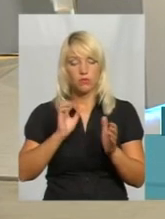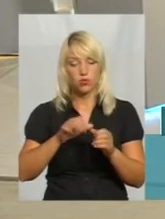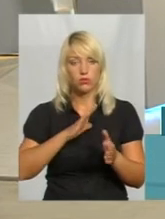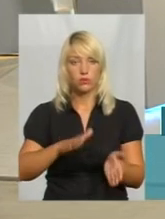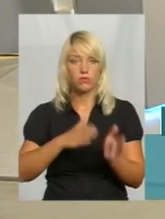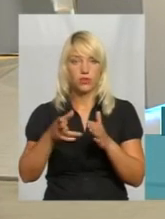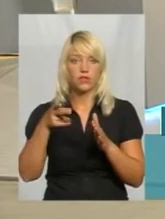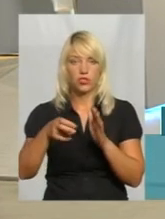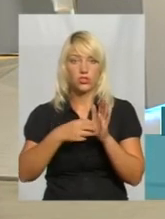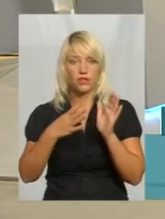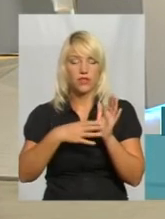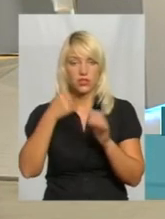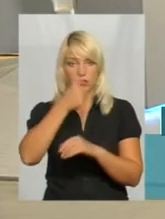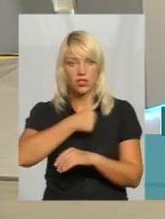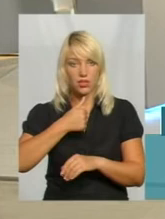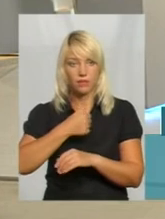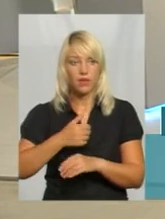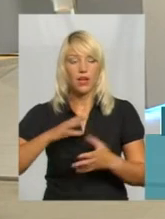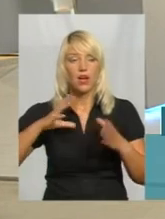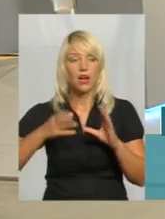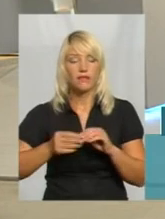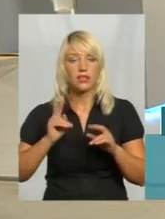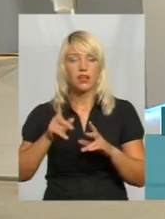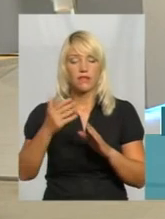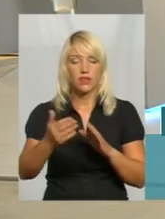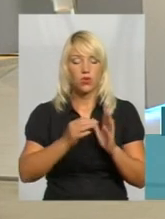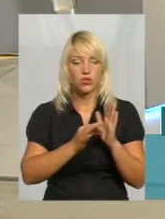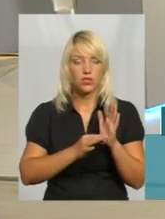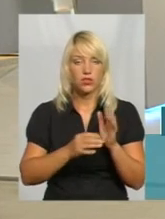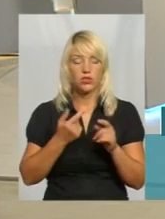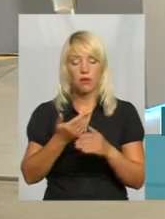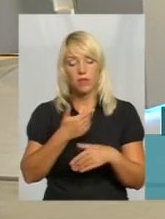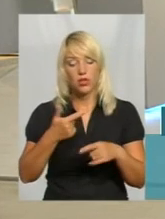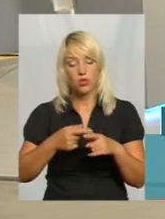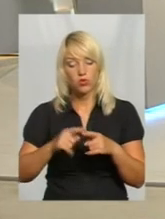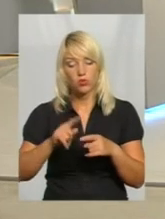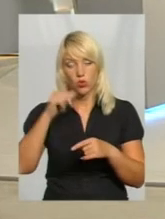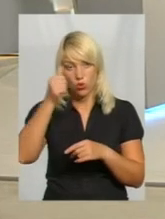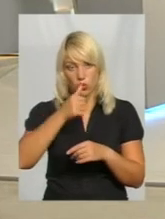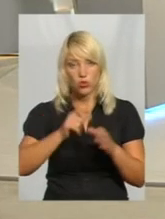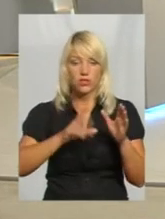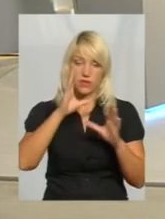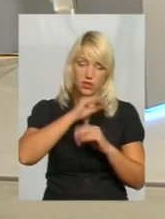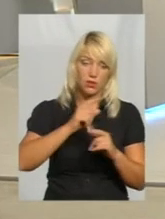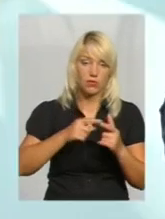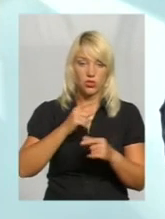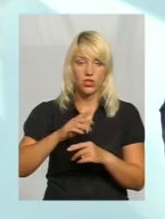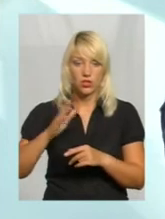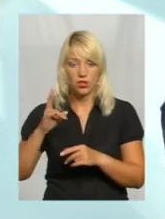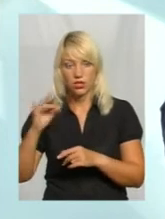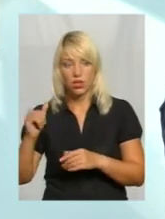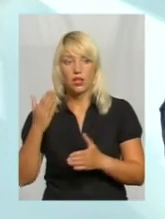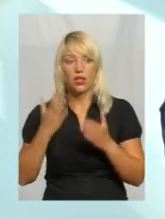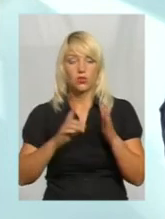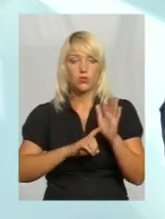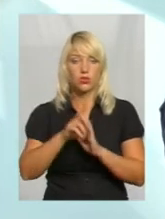перехідні кошти. А ви взагалі як оцінюєте, ми цього року встигнемо чи ні? Якщо почнемо ще без дощів, то можна